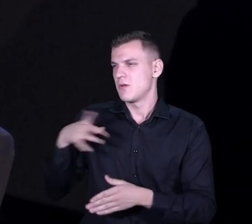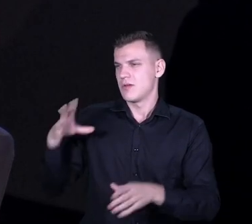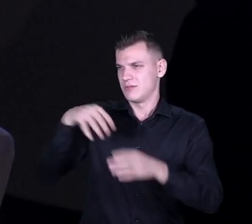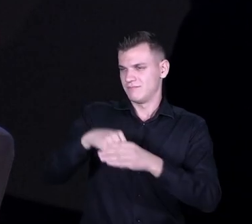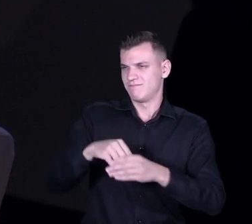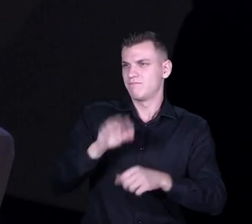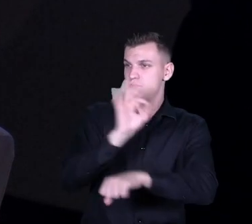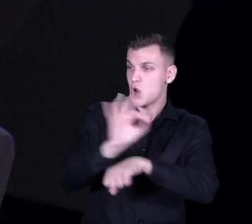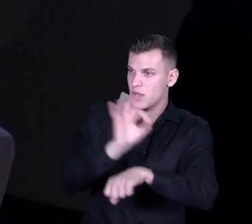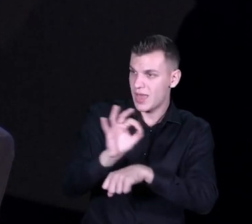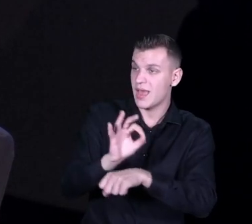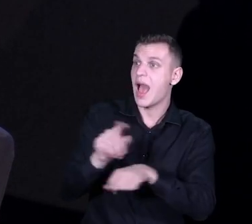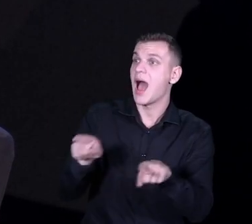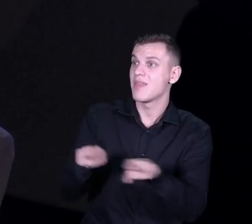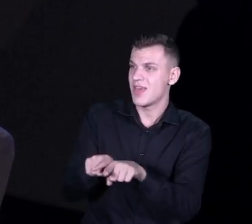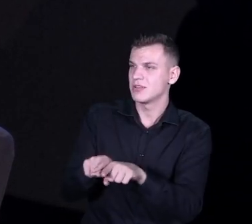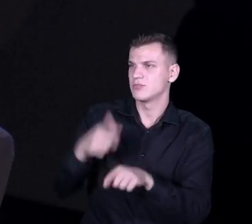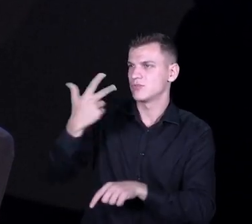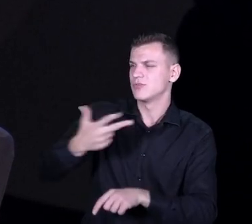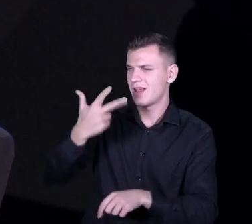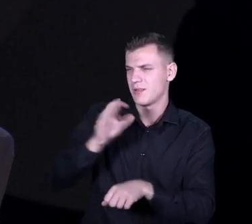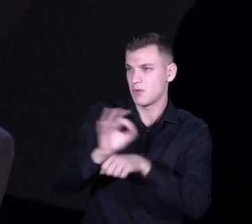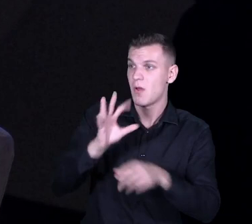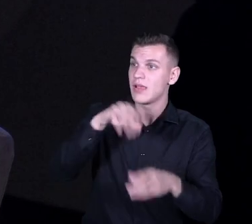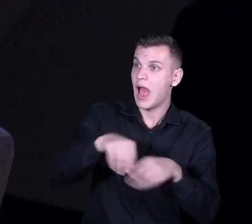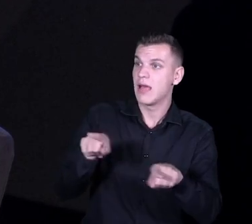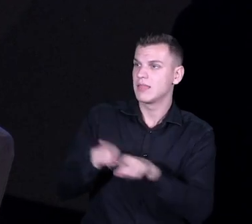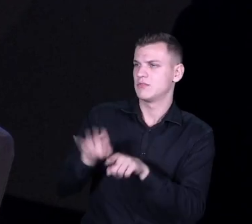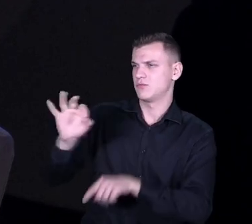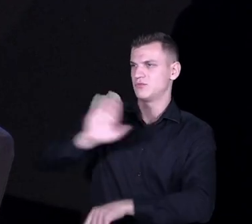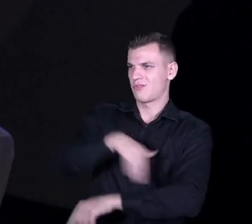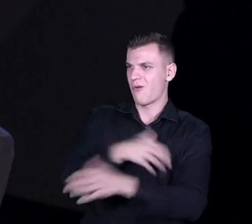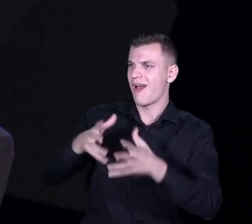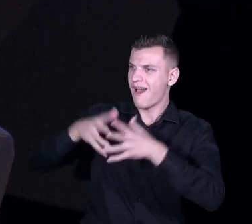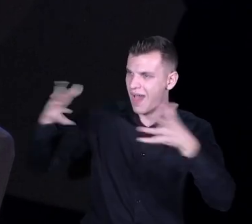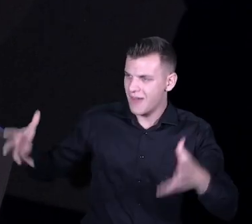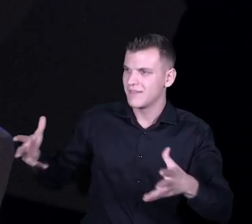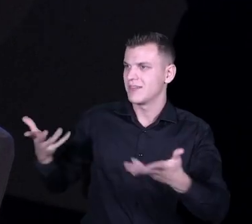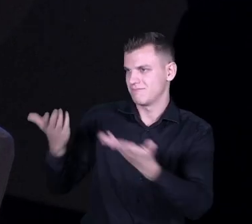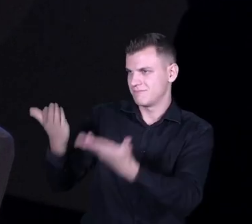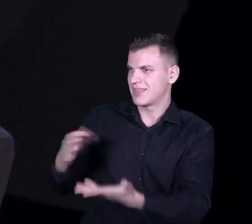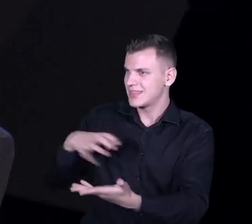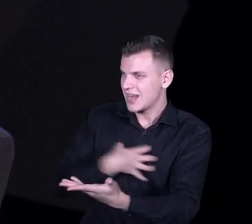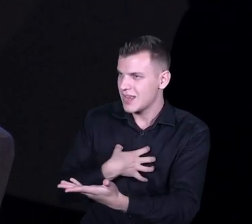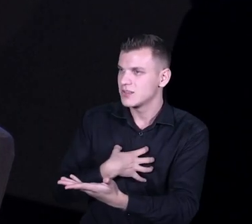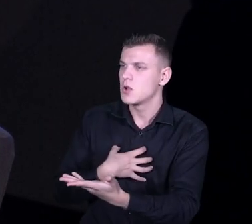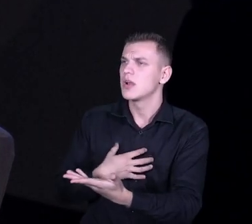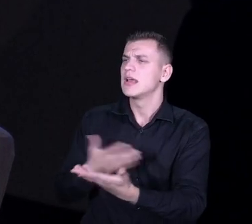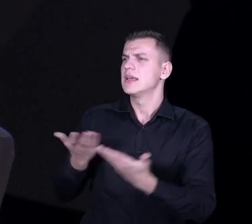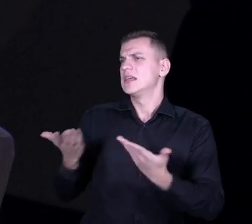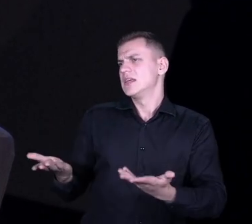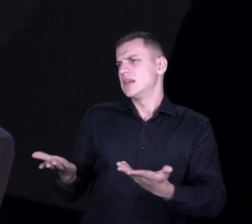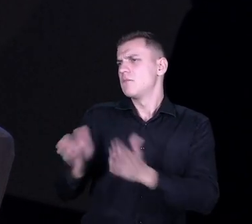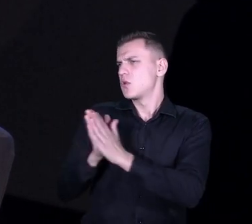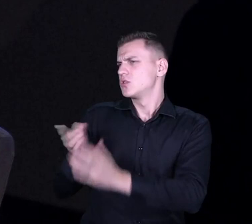doświadczenie no trzyletnie, więc dosyć intensywne. Ze swojej perspektywy, co byś uznał za kluczowe